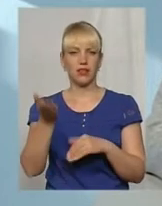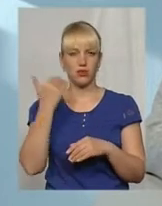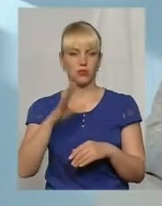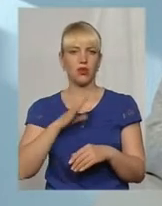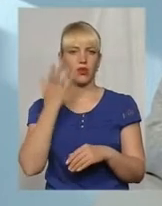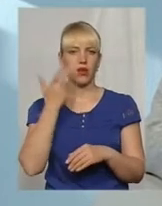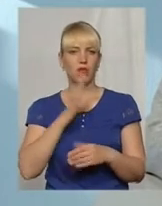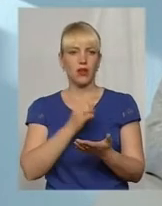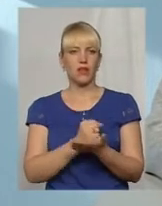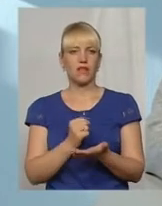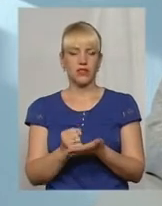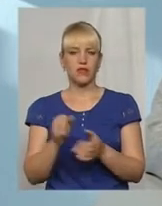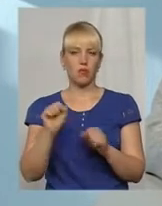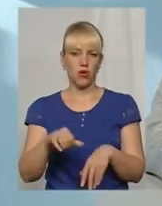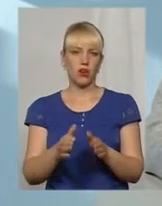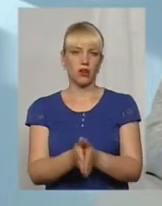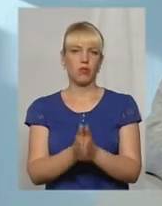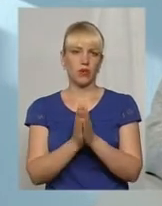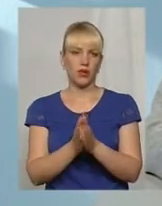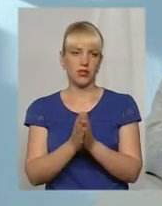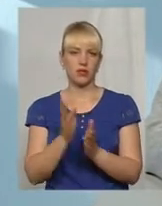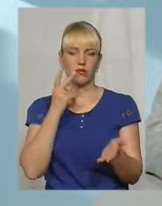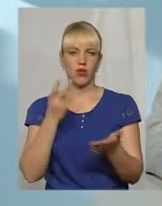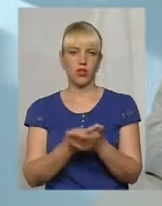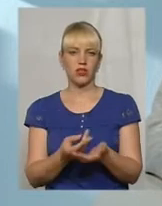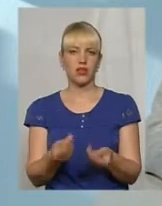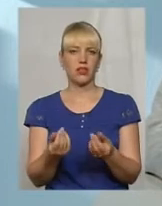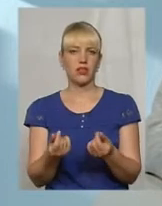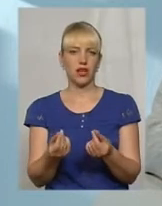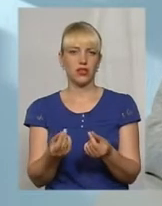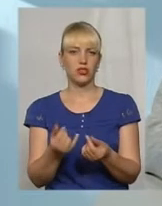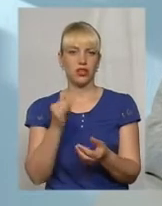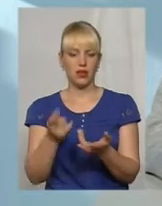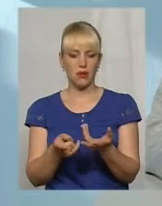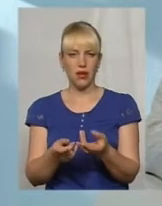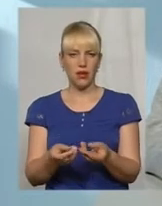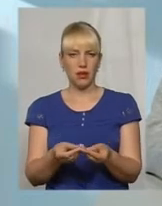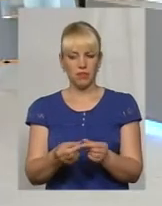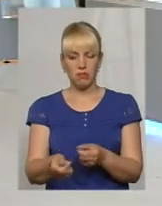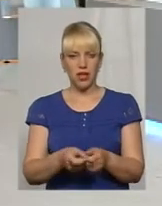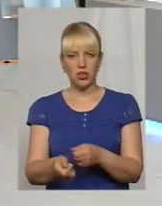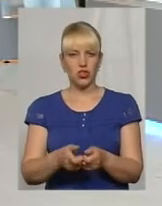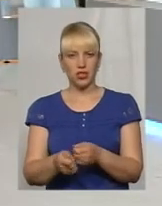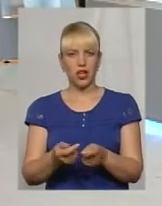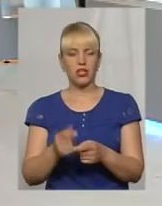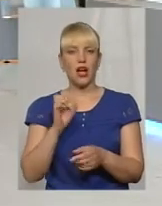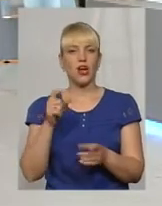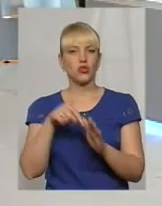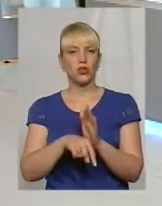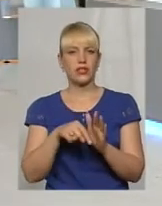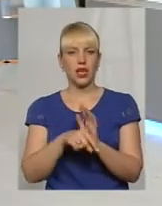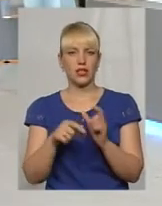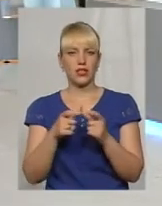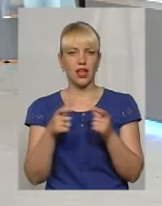візовий режим, могли попросити показати налічні гроші, їх пересчитати. Що касається карточки,